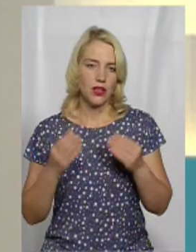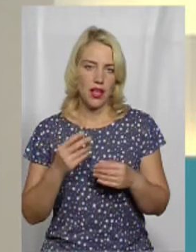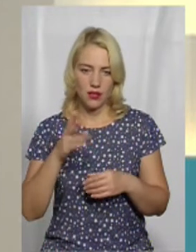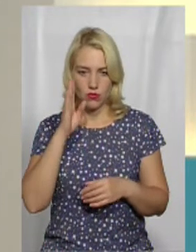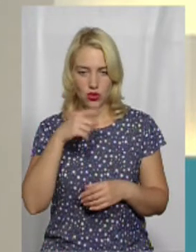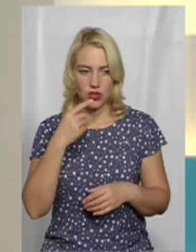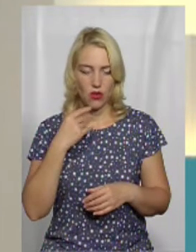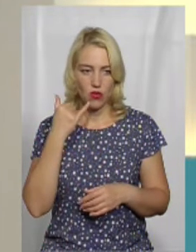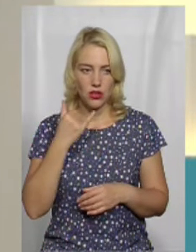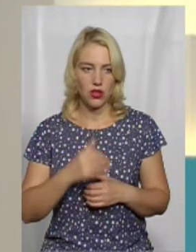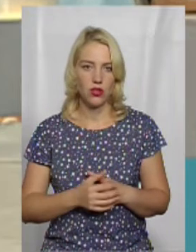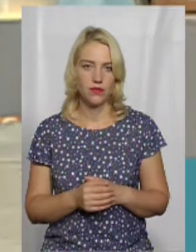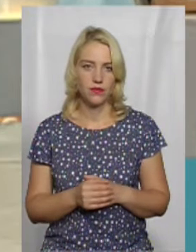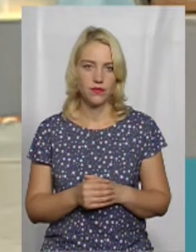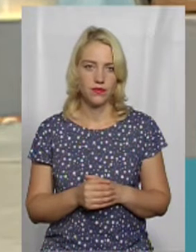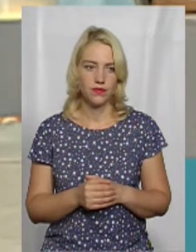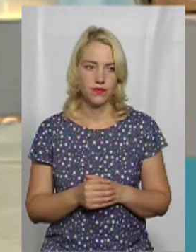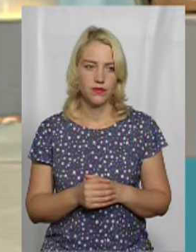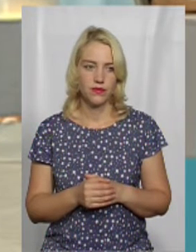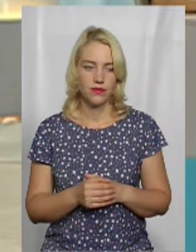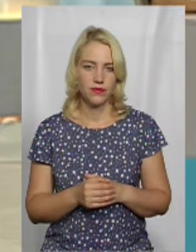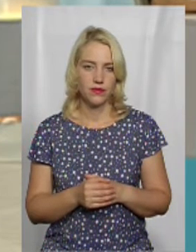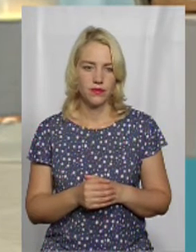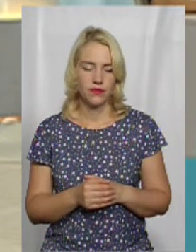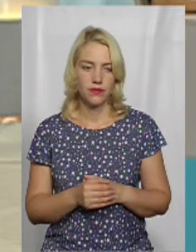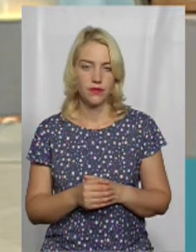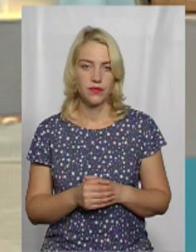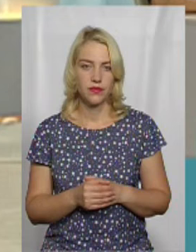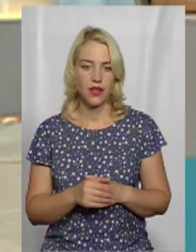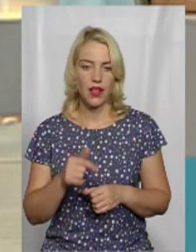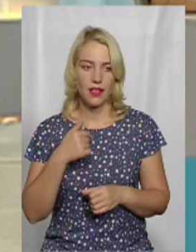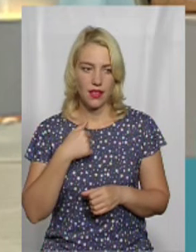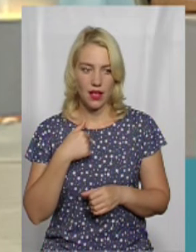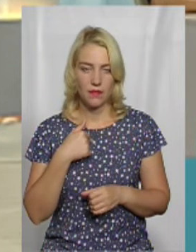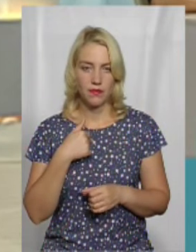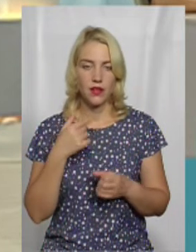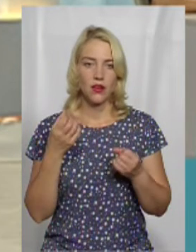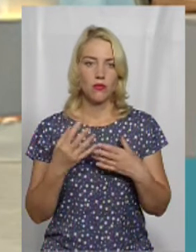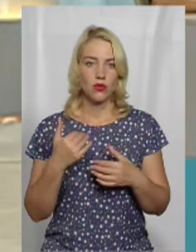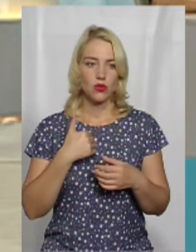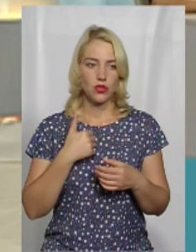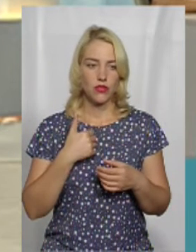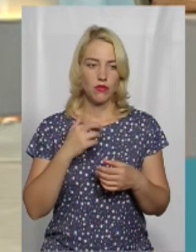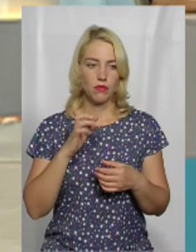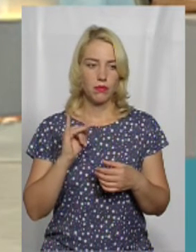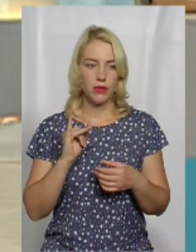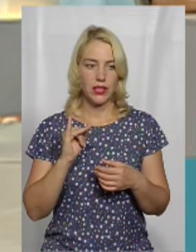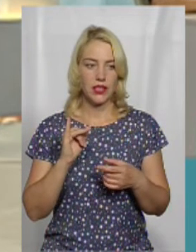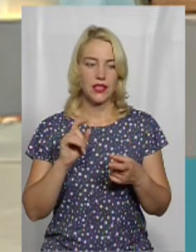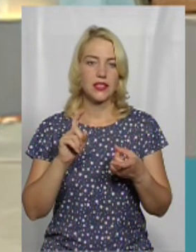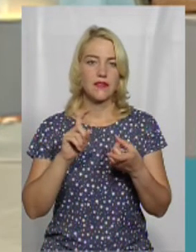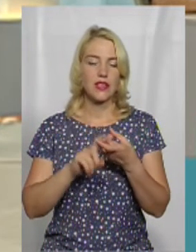Доброго вечір. Ми вас слухаємо. Доброго вечір. Я просто хотів би зв'язатися з